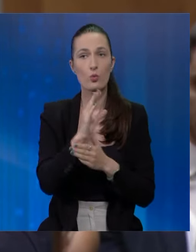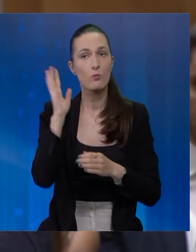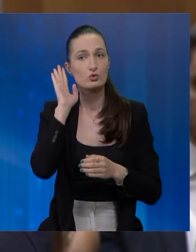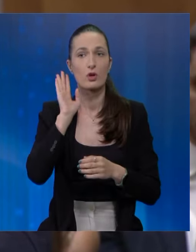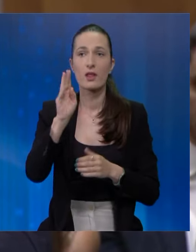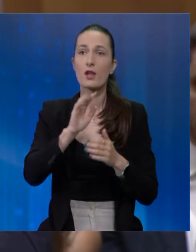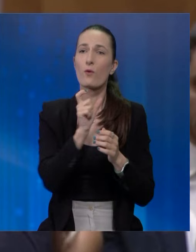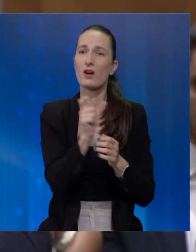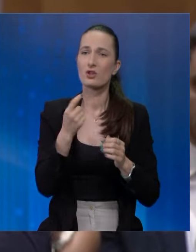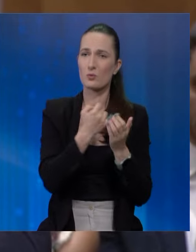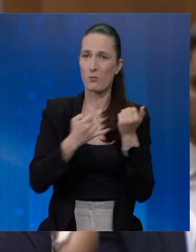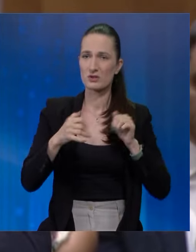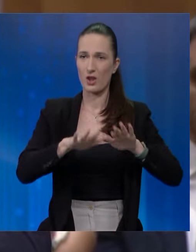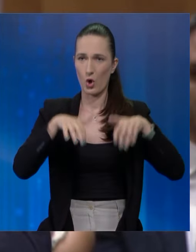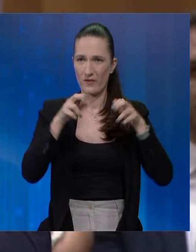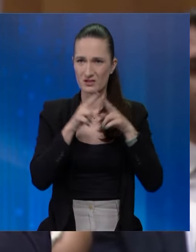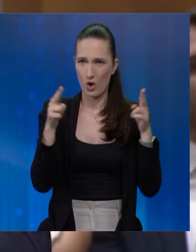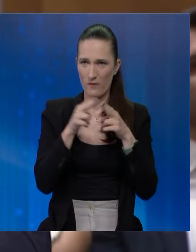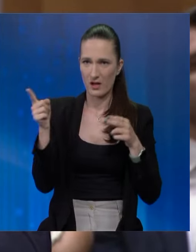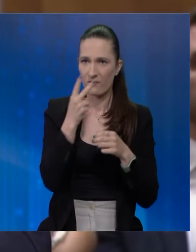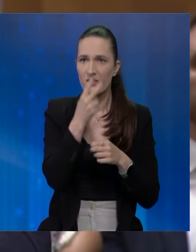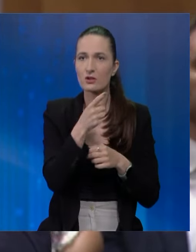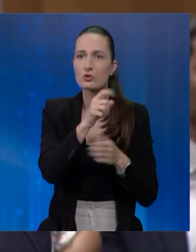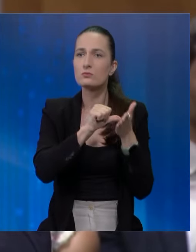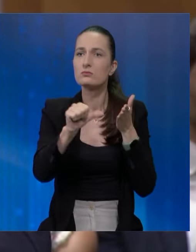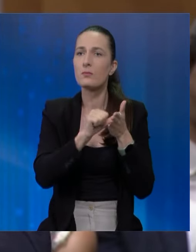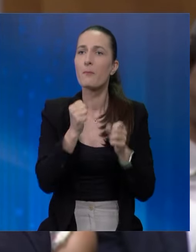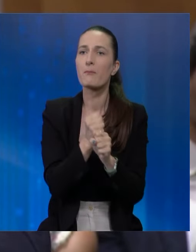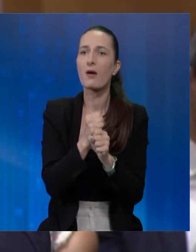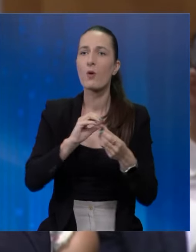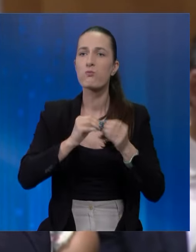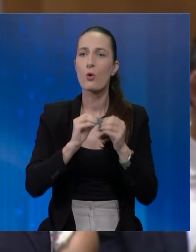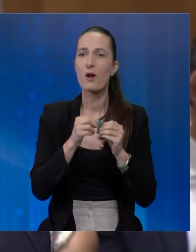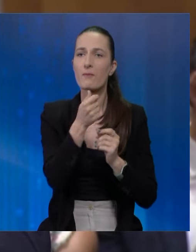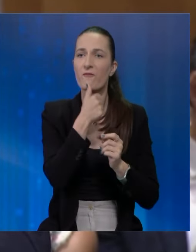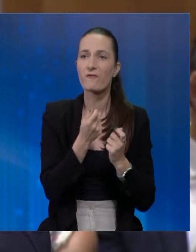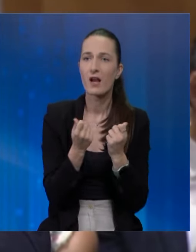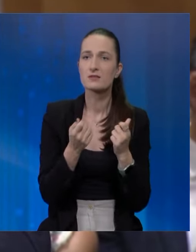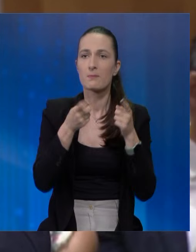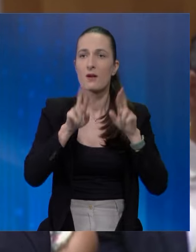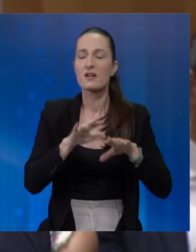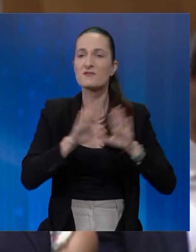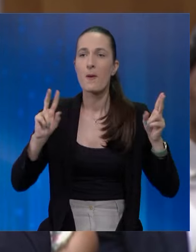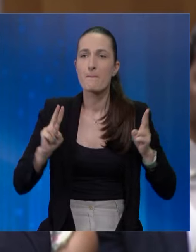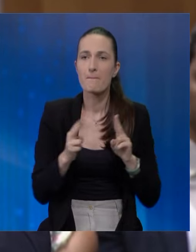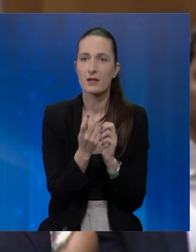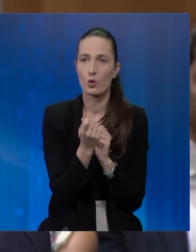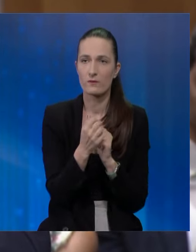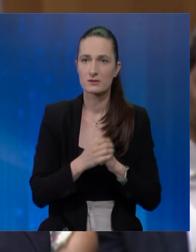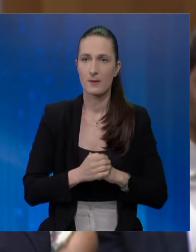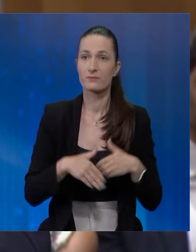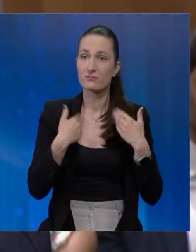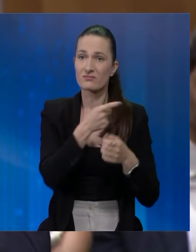posljednje konferencije za novinare, vidjet ćete da mu sankcije prave probleme sa financijama i da ima sve manje novca. Na ono što je